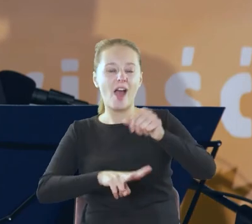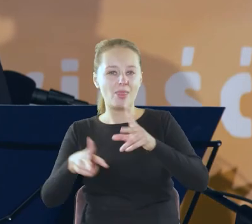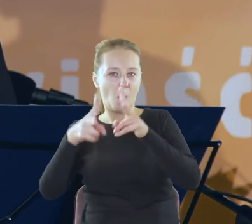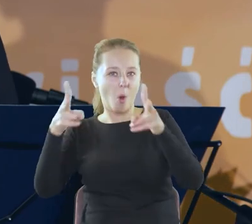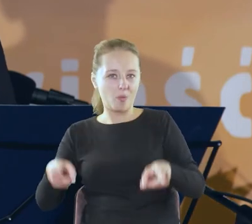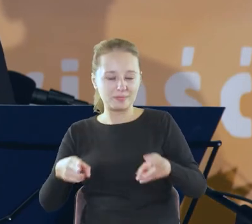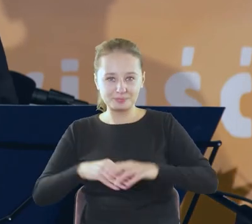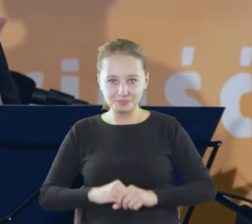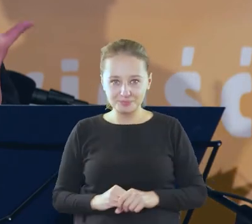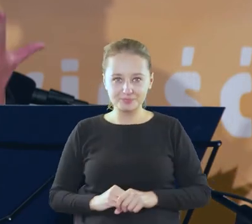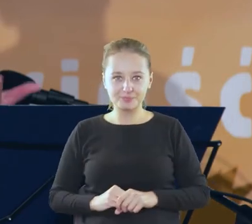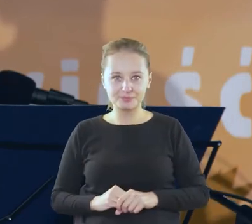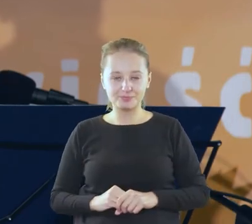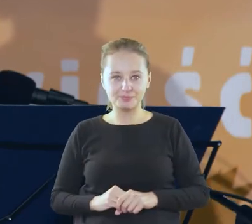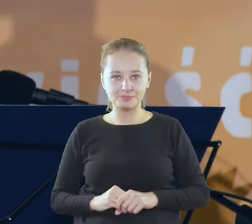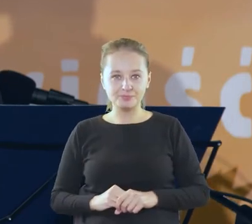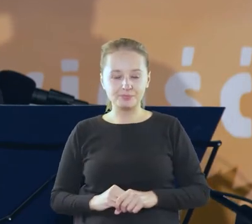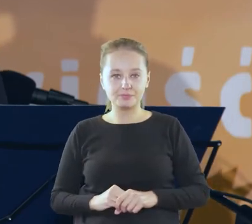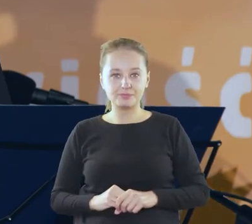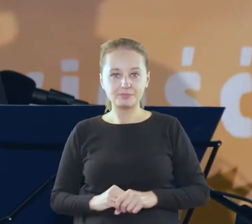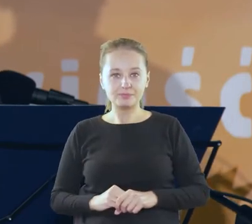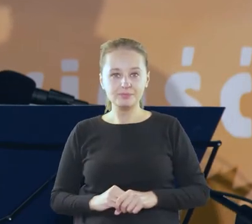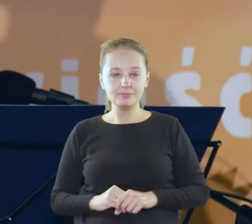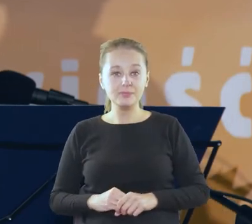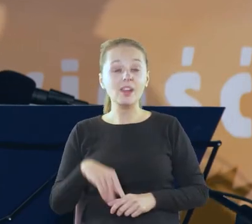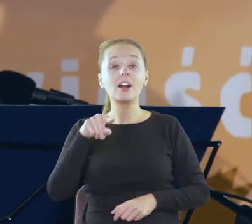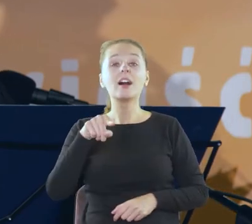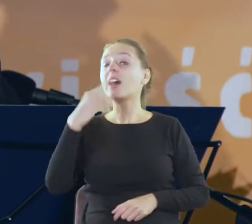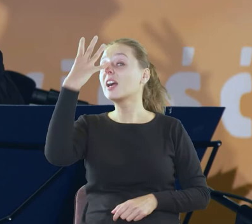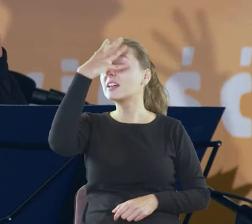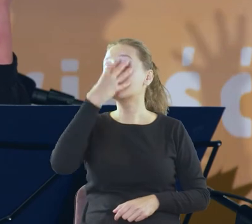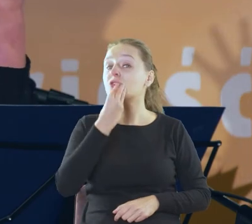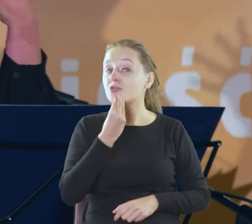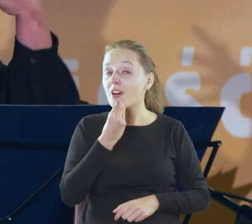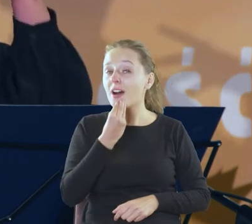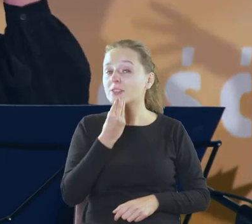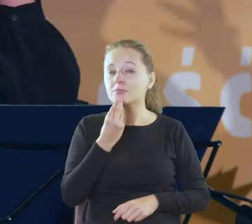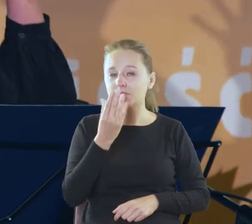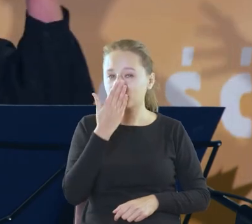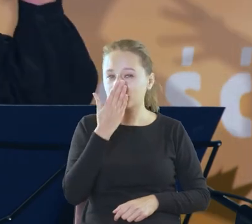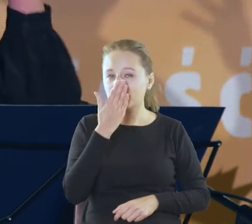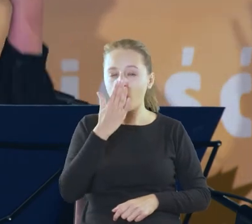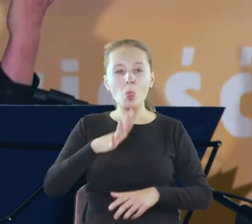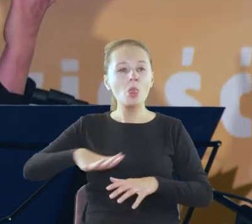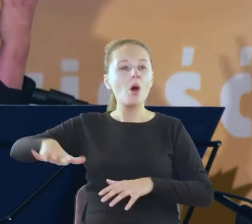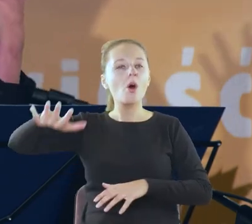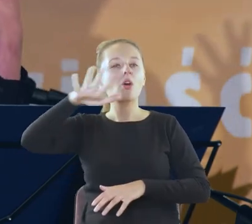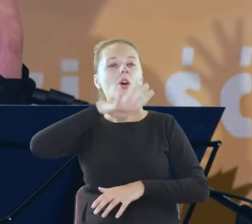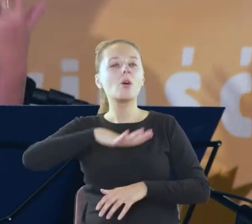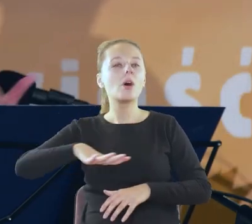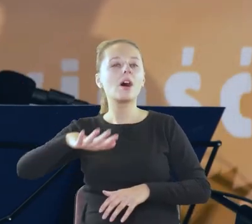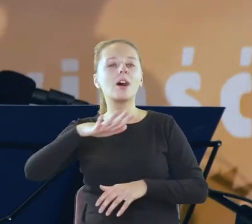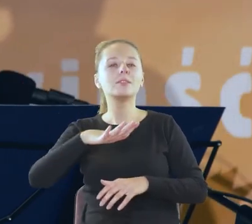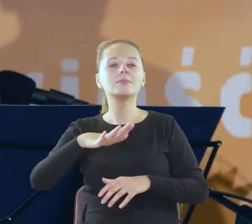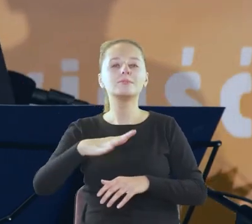dodajmy ta zawieszona w powietrzu dostojna twarz mogła być otoczona kłębem